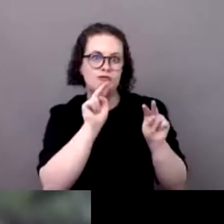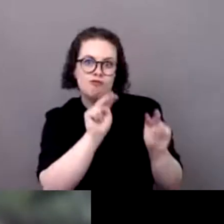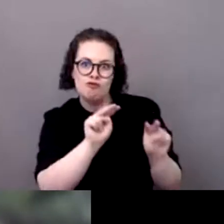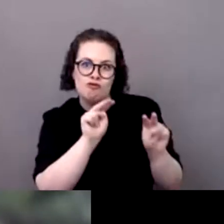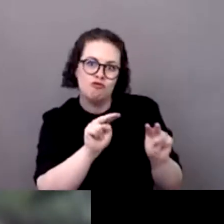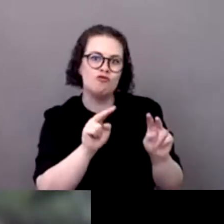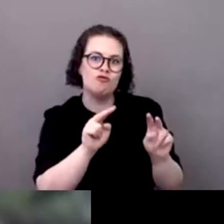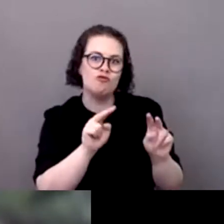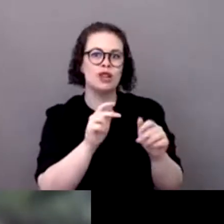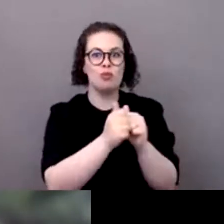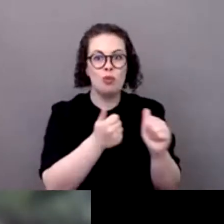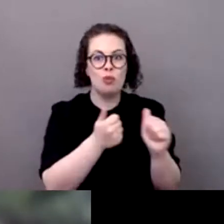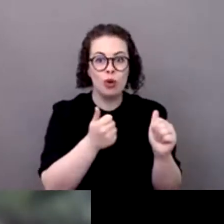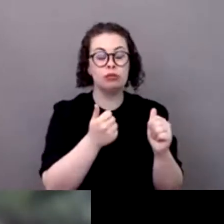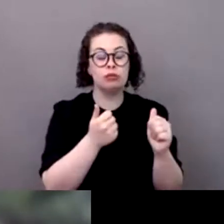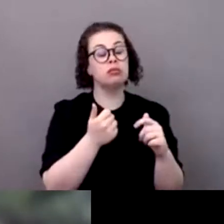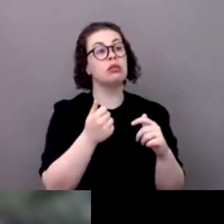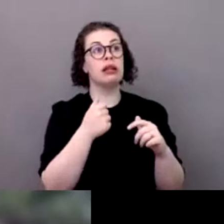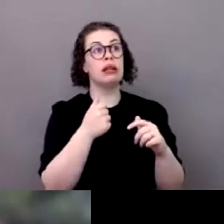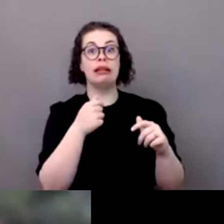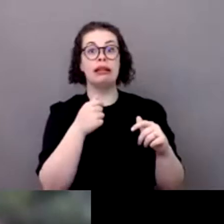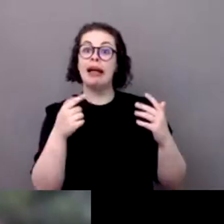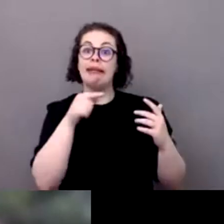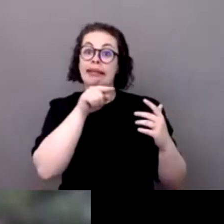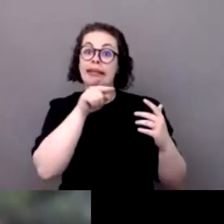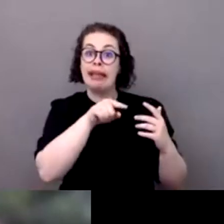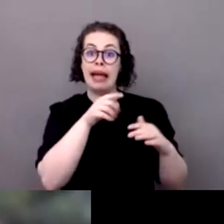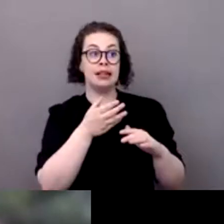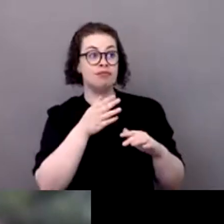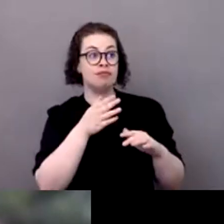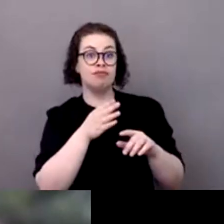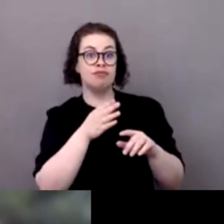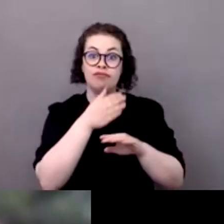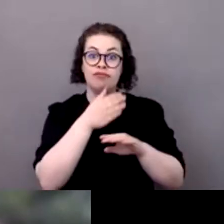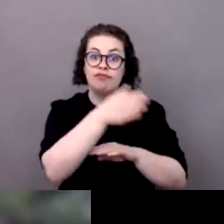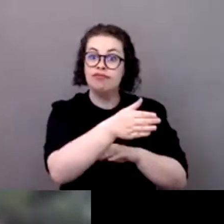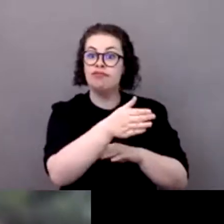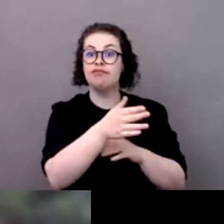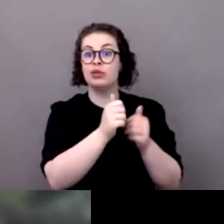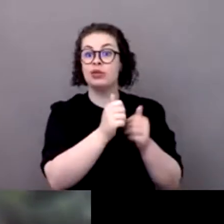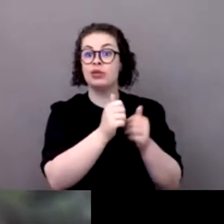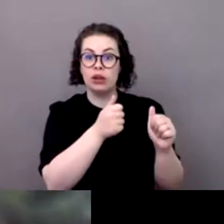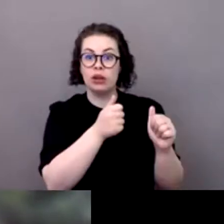norme un peu une norme mais on est encore sur une